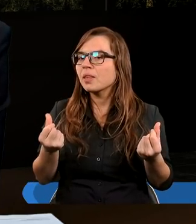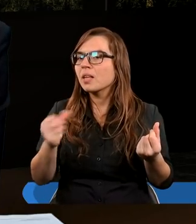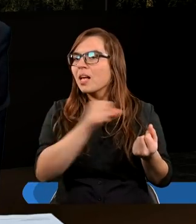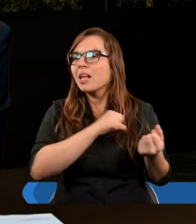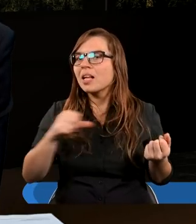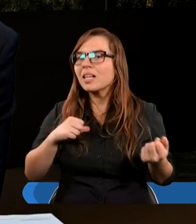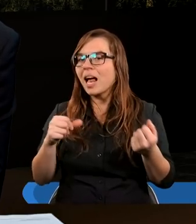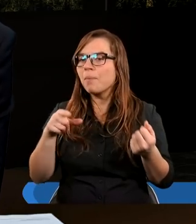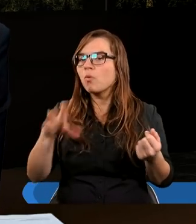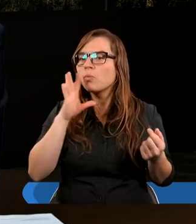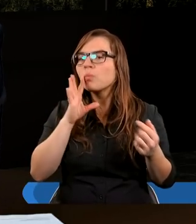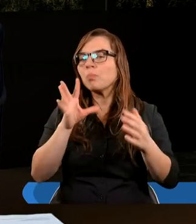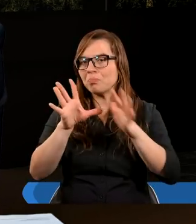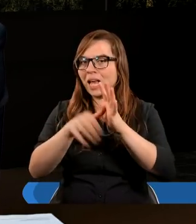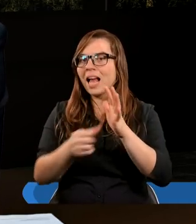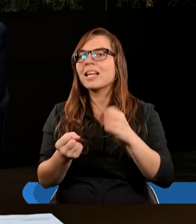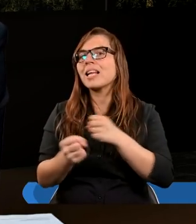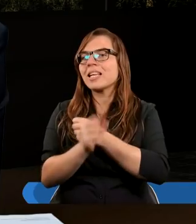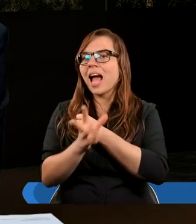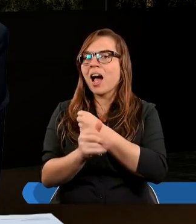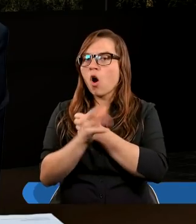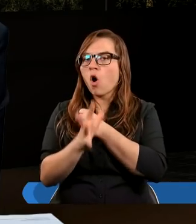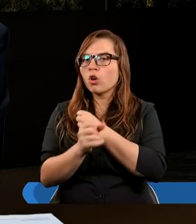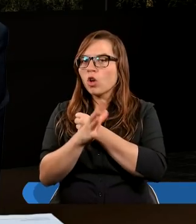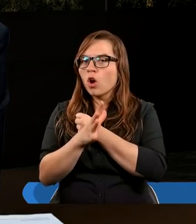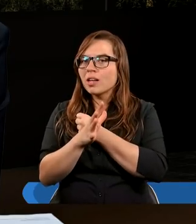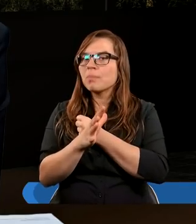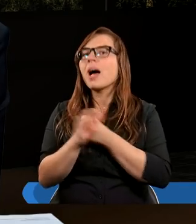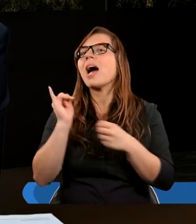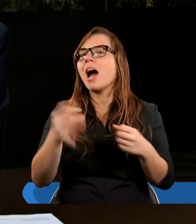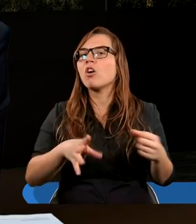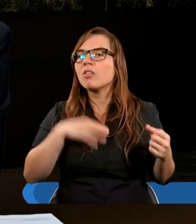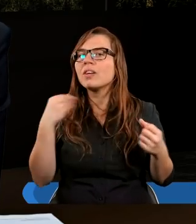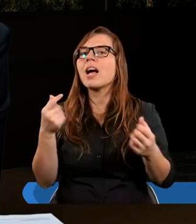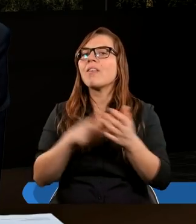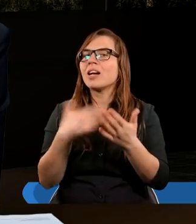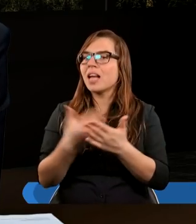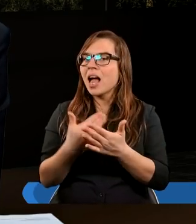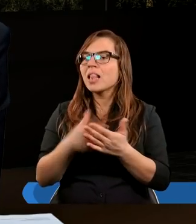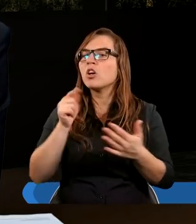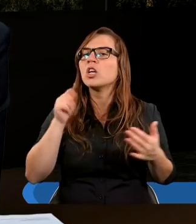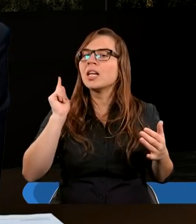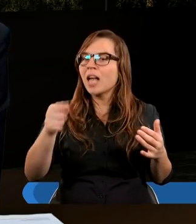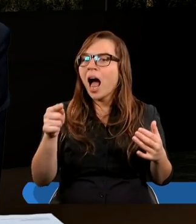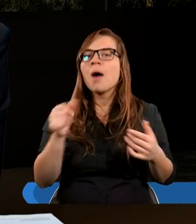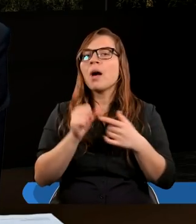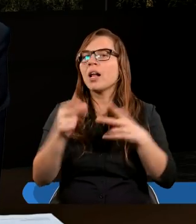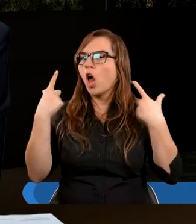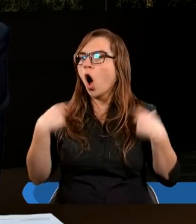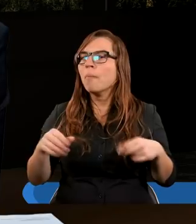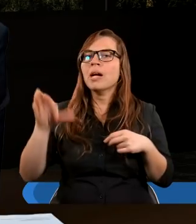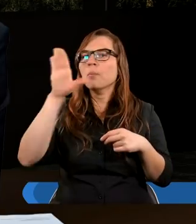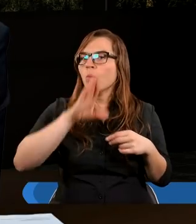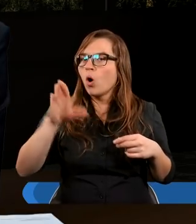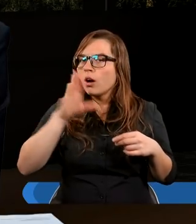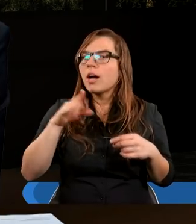miasto, miasto Jerozolima, nawet do dzisiaj jest postrzegane przez Żydów jako święte, właśnie dlatego, że tam jest obecność Pana Boga. I tak